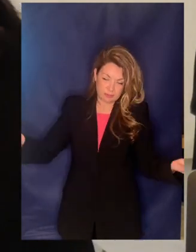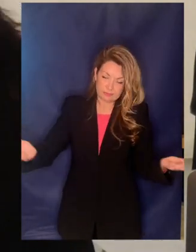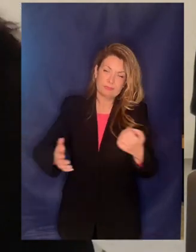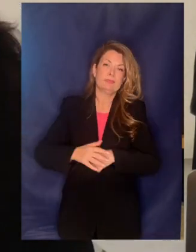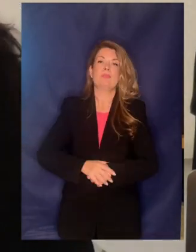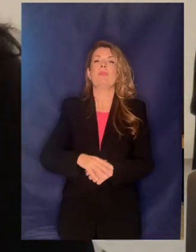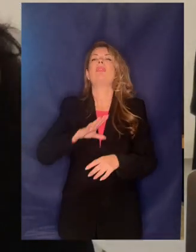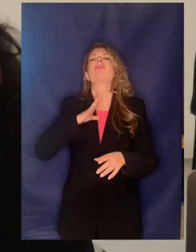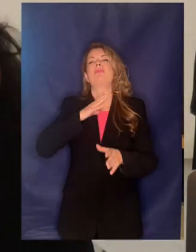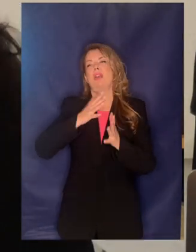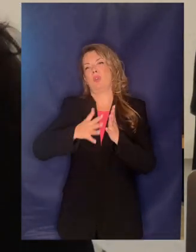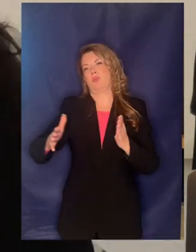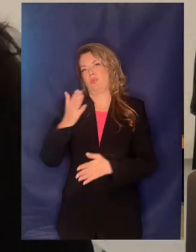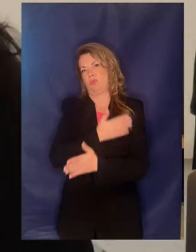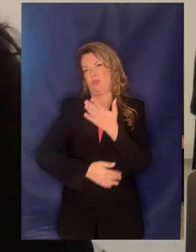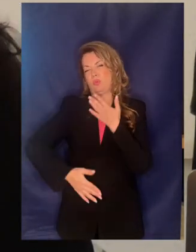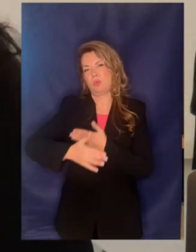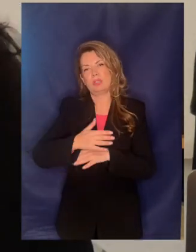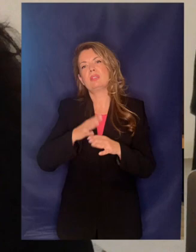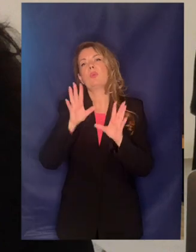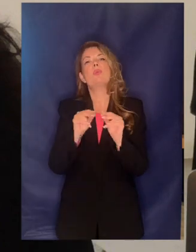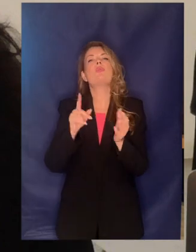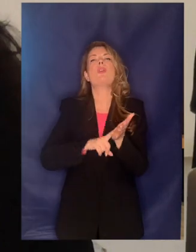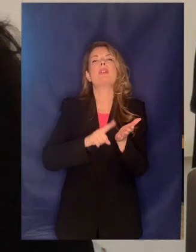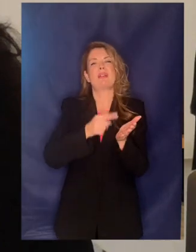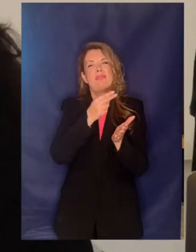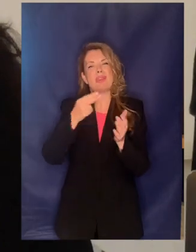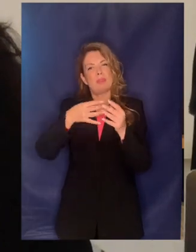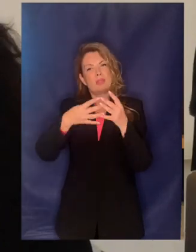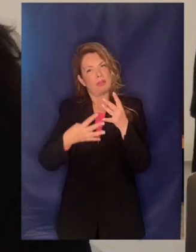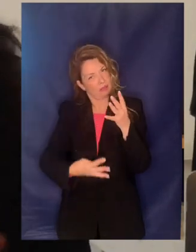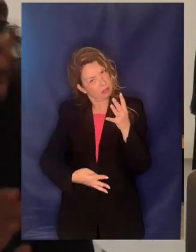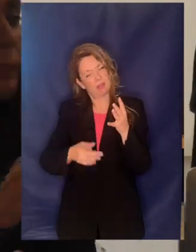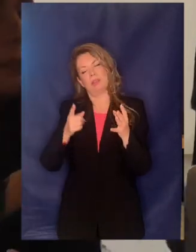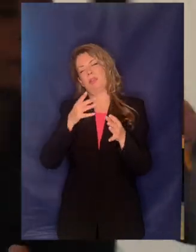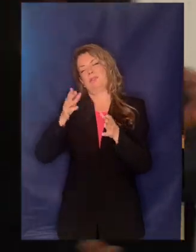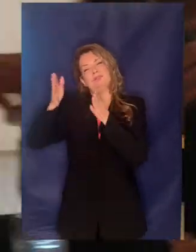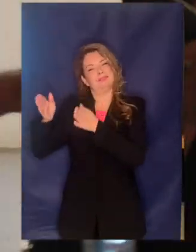αυτά δεν θέλω να κουράσω παραπάνω για τα νομικά που σας πει περαιτέρω ο Βαγγέλης